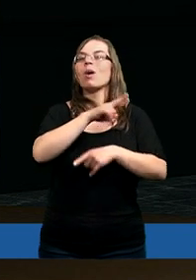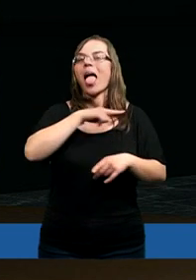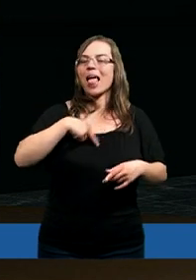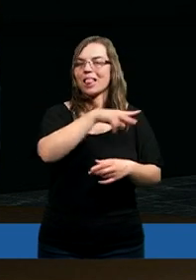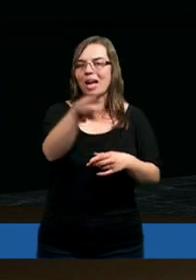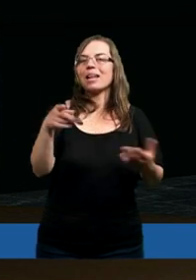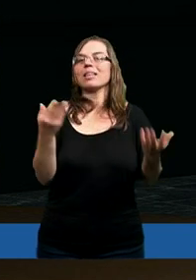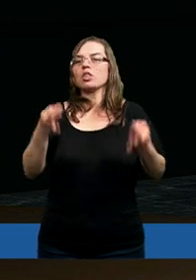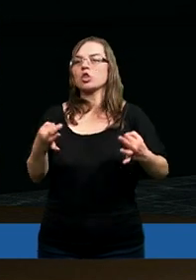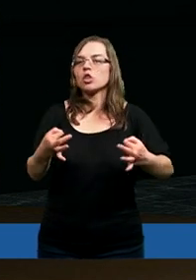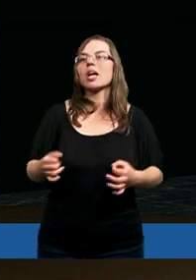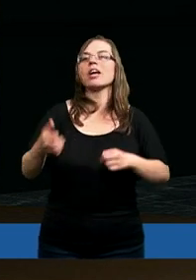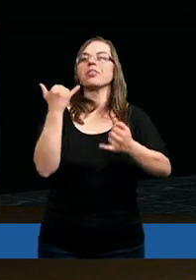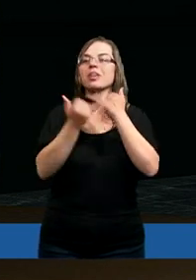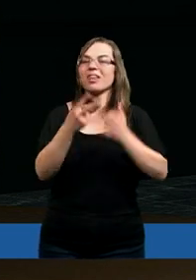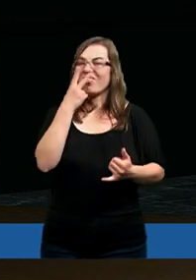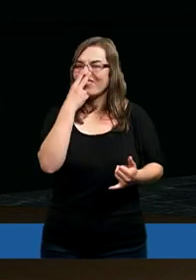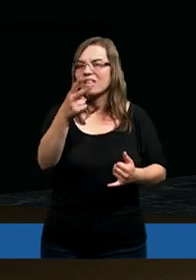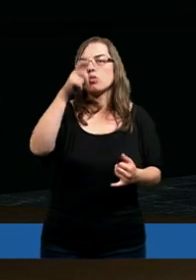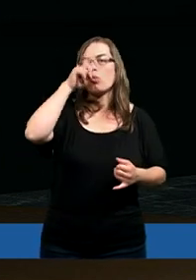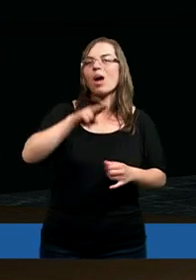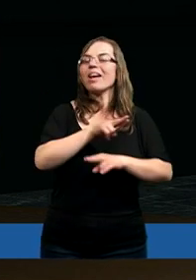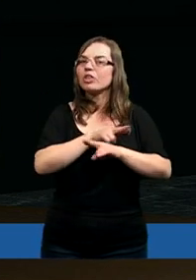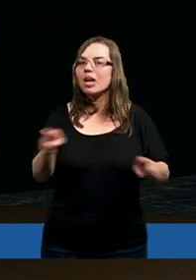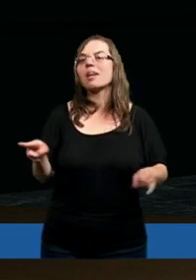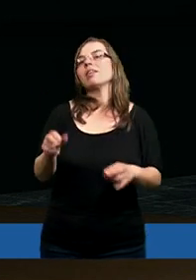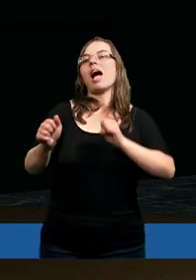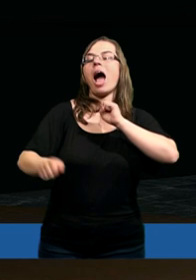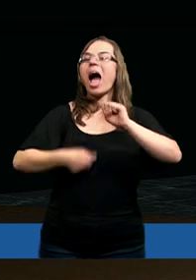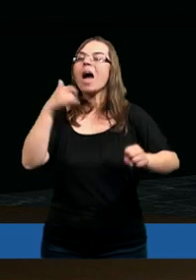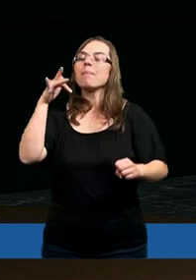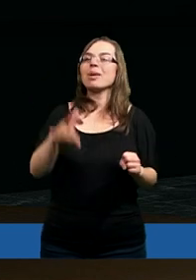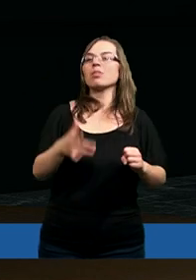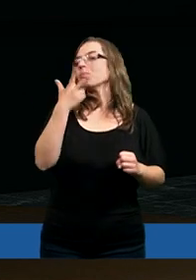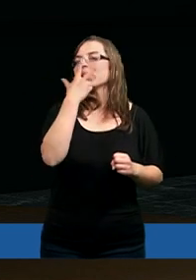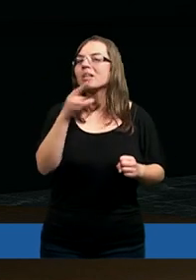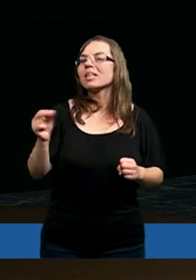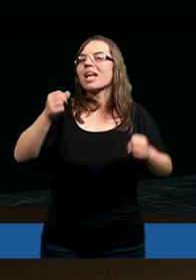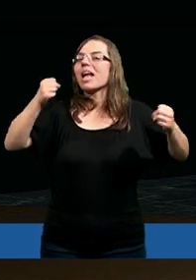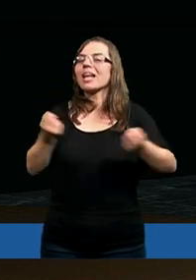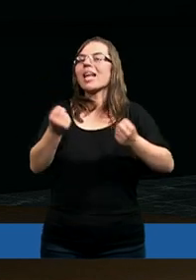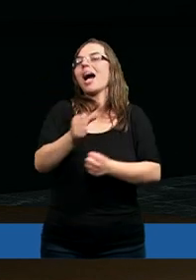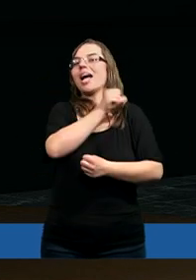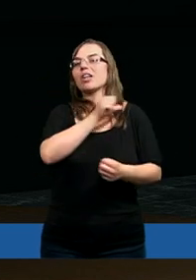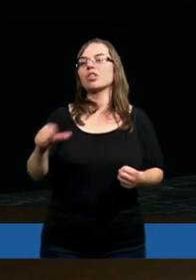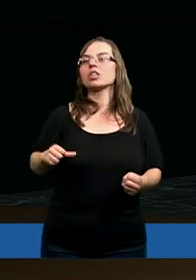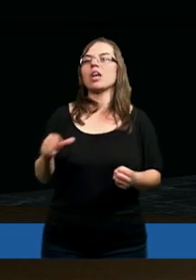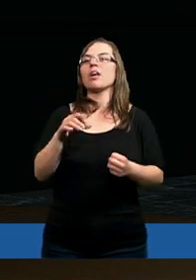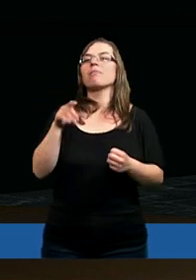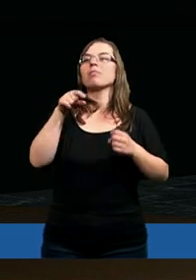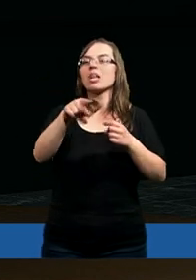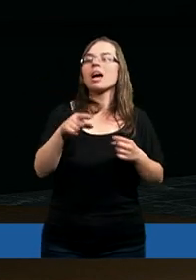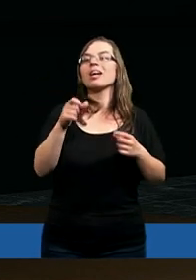nas dzisiaj, jeżeli widzimy złe rzeczy, abyśmy nie starali się